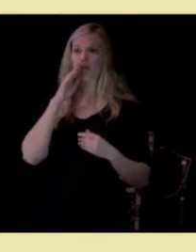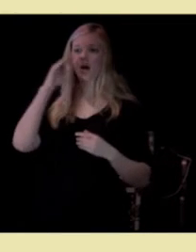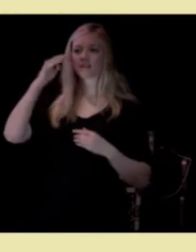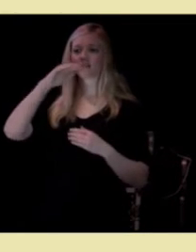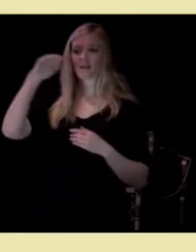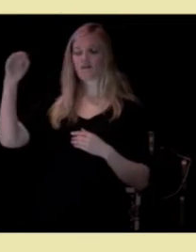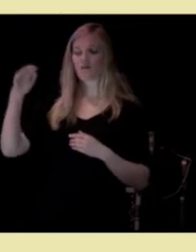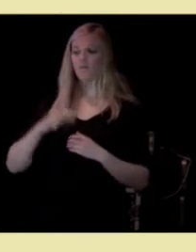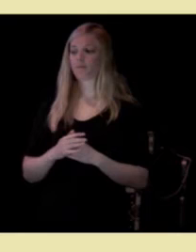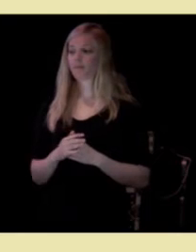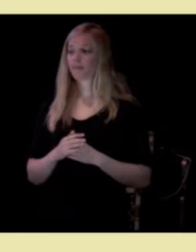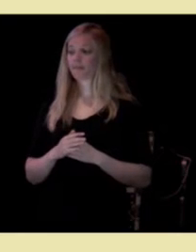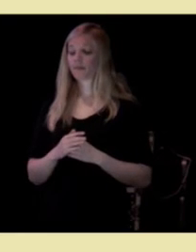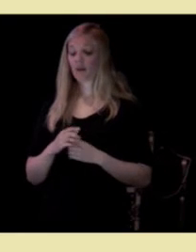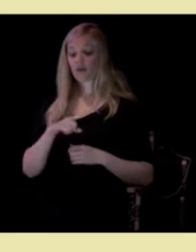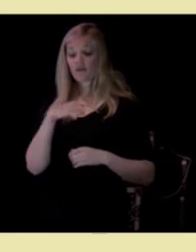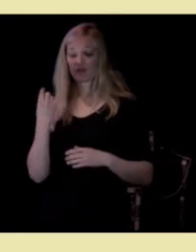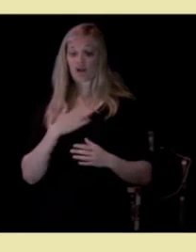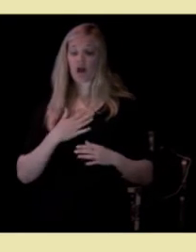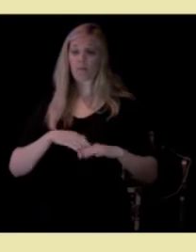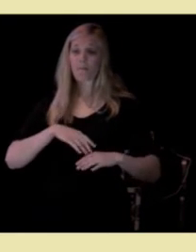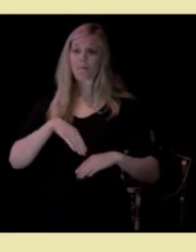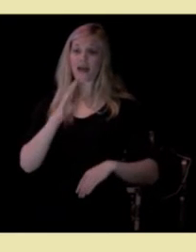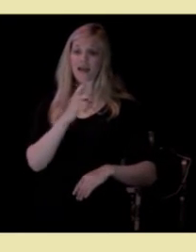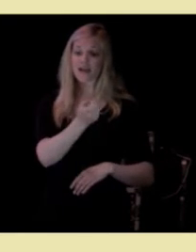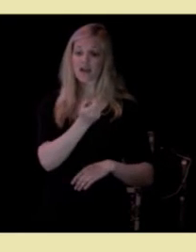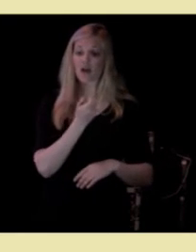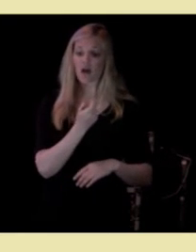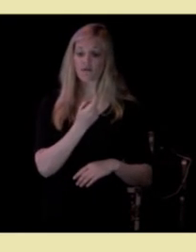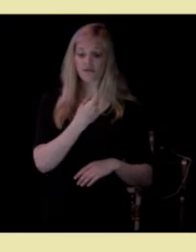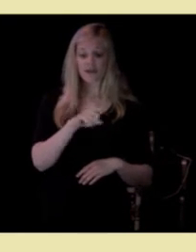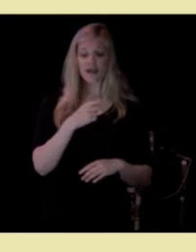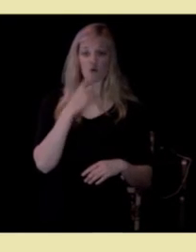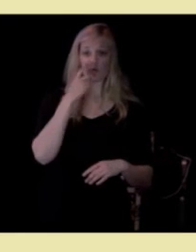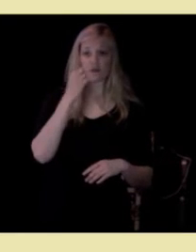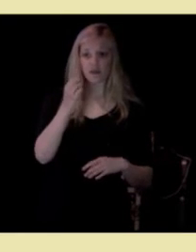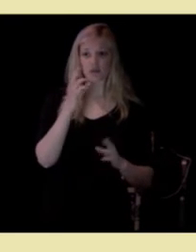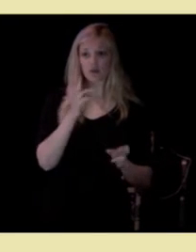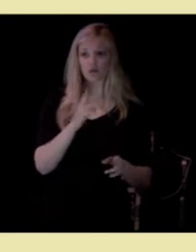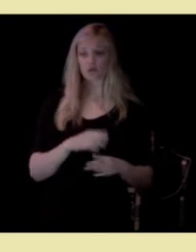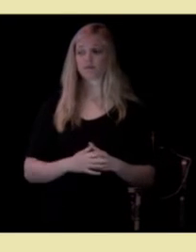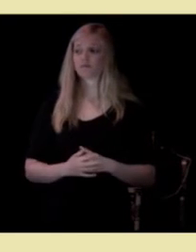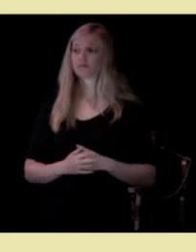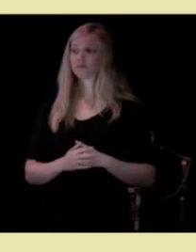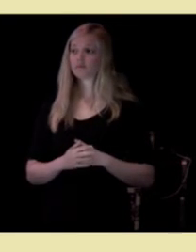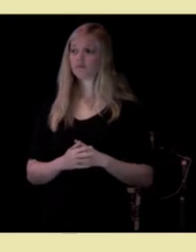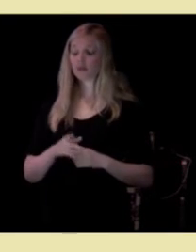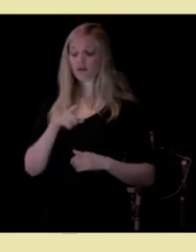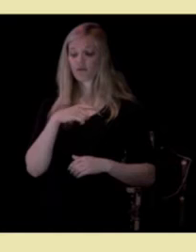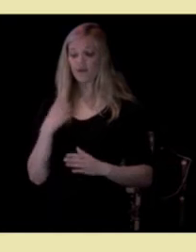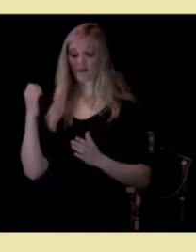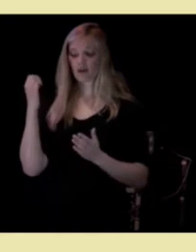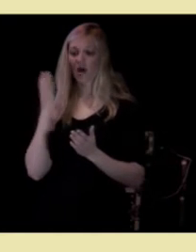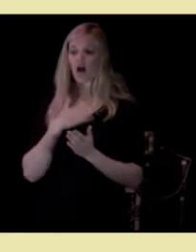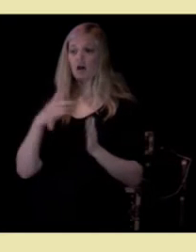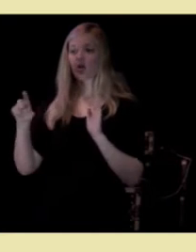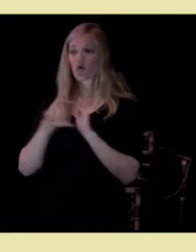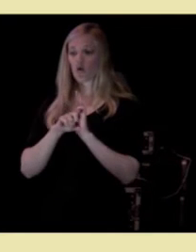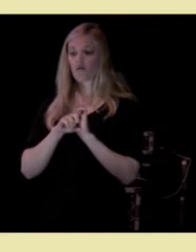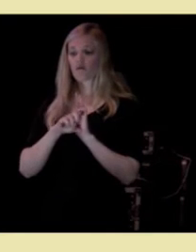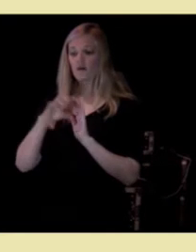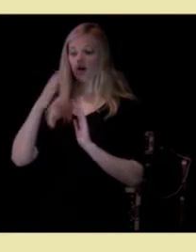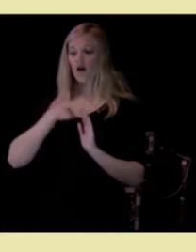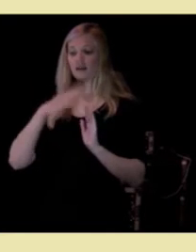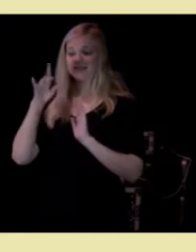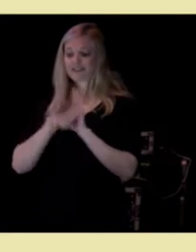Men vi kommer også til å stille klare krav til kompetanse. vi vil lovfeste en liste